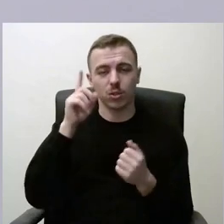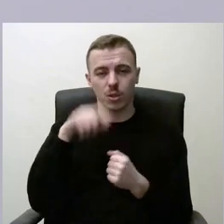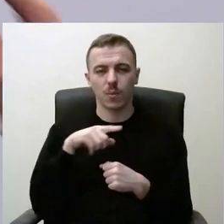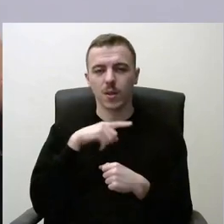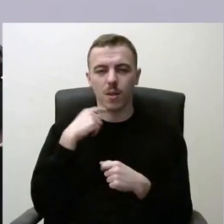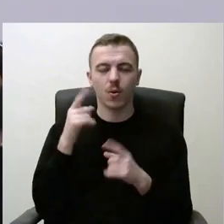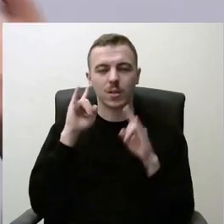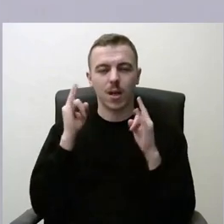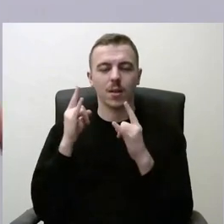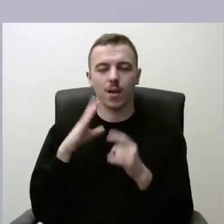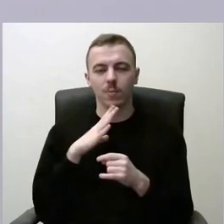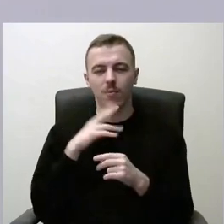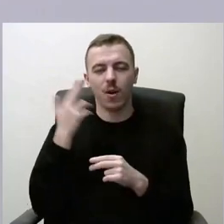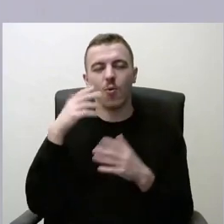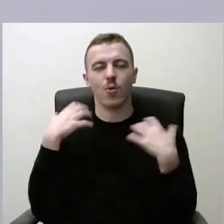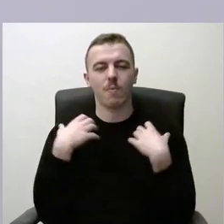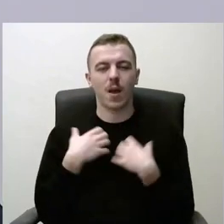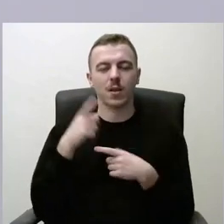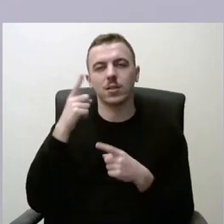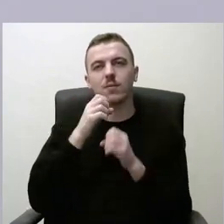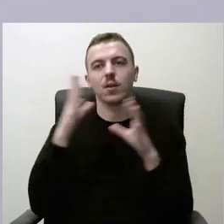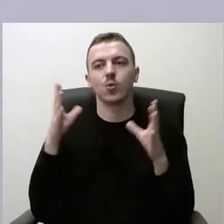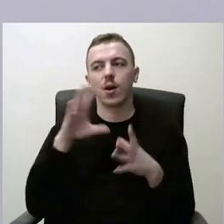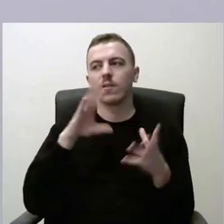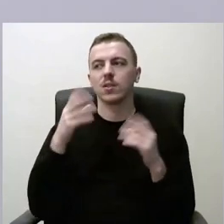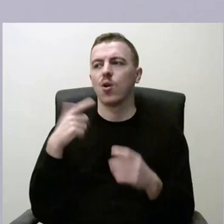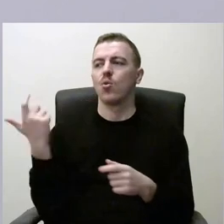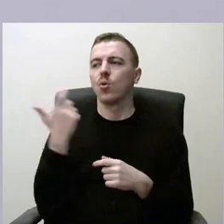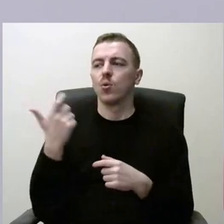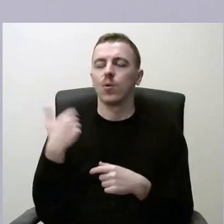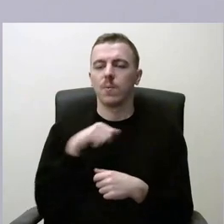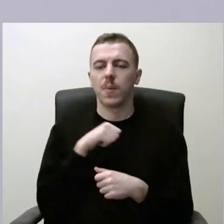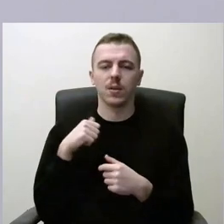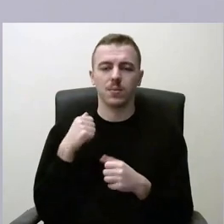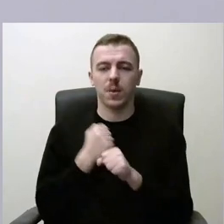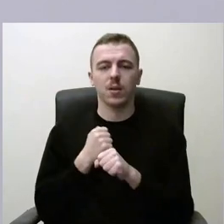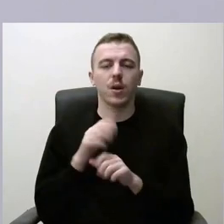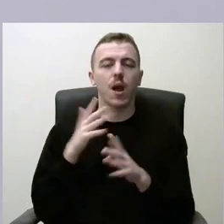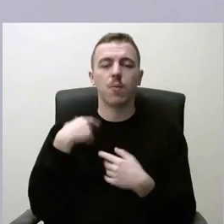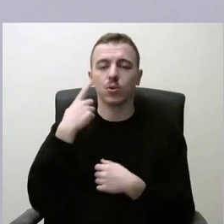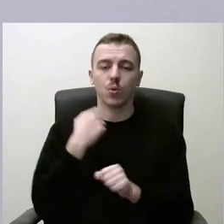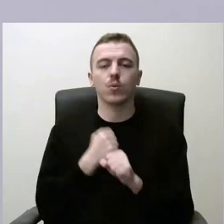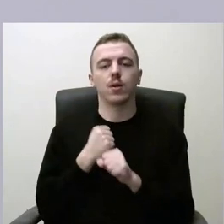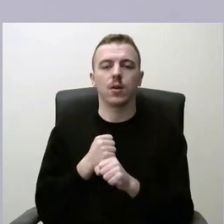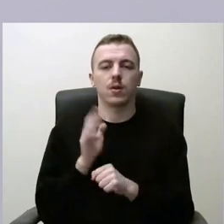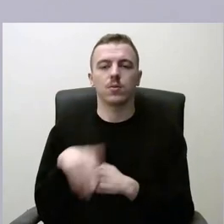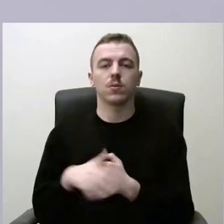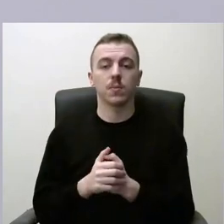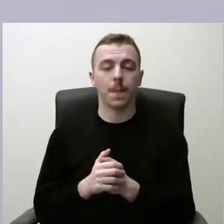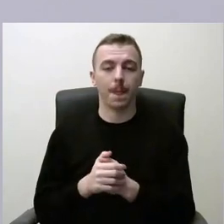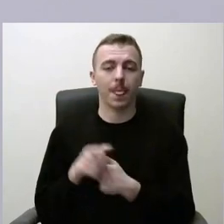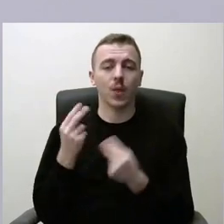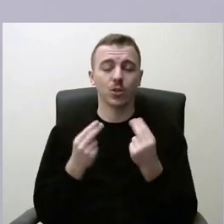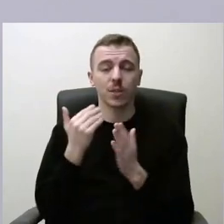skandaliukų tokių, kad Kauno meras įsivaizdavo, kad viskas jo ir jisai spręs taip, kaip jisai nori. Tos žaidimo